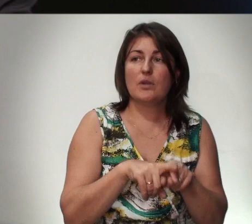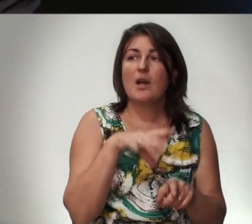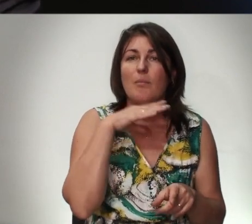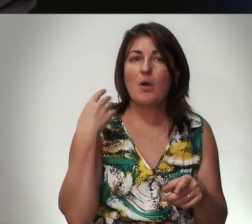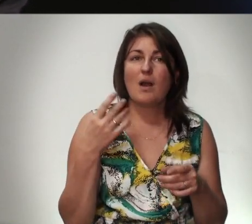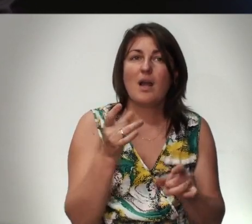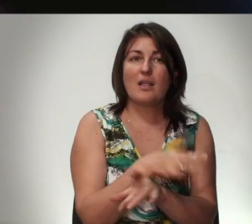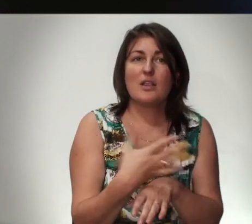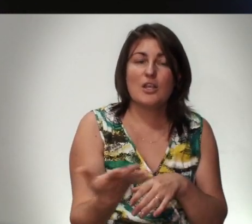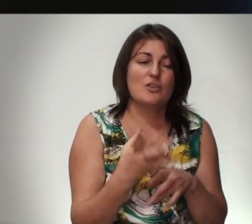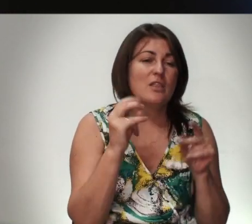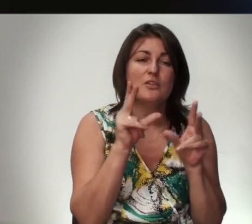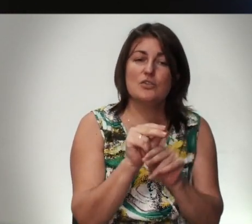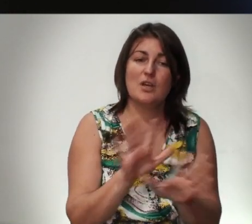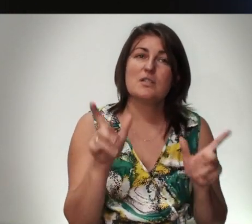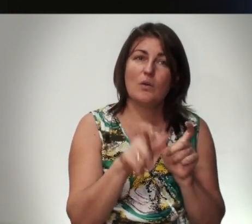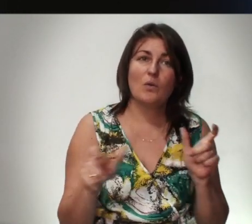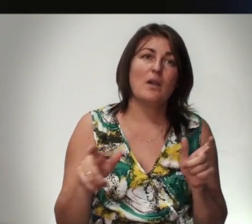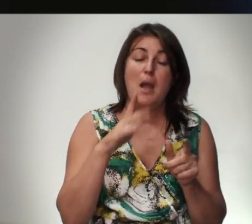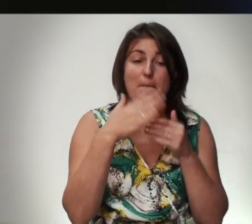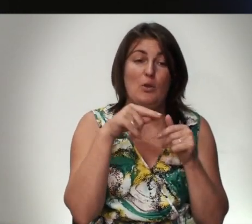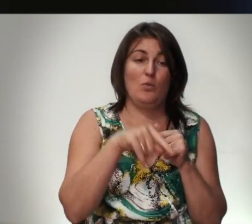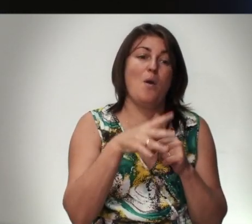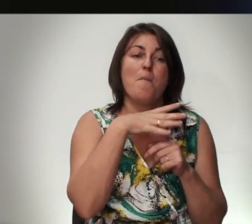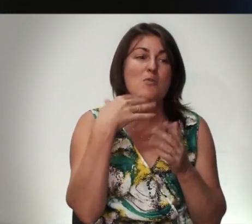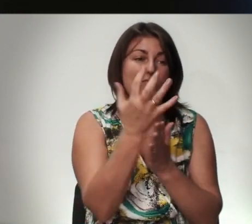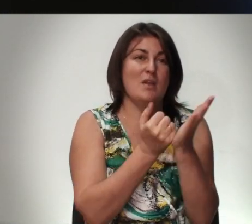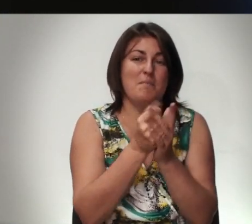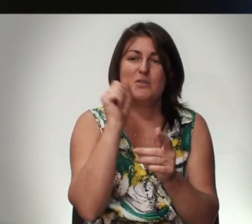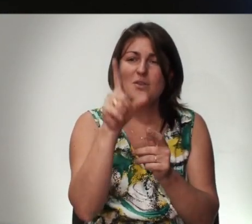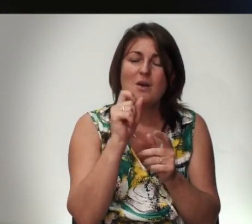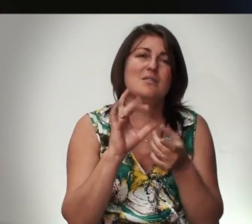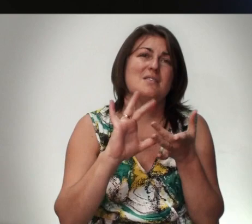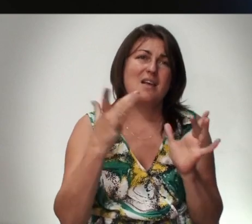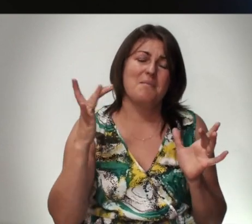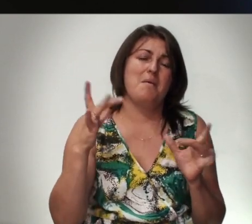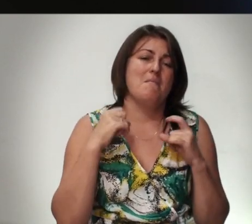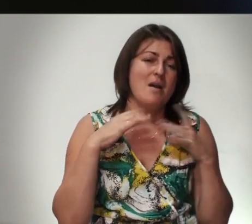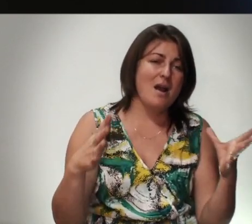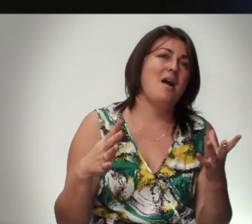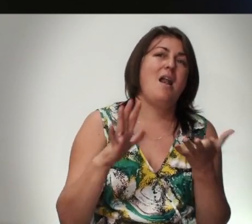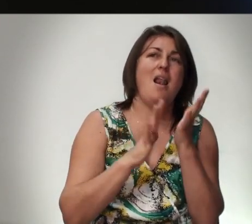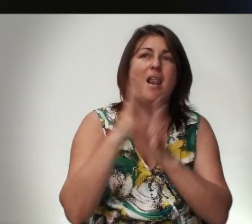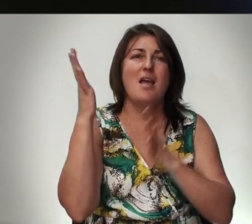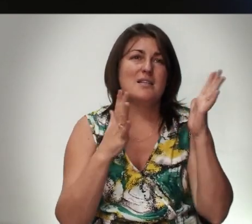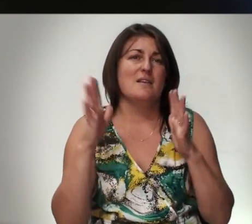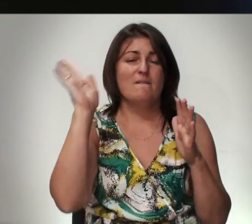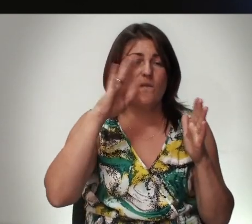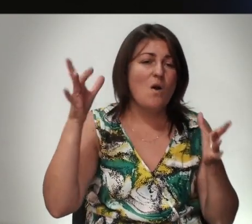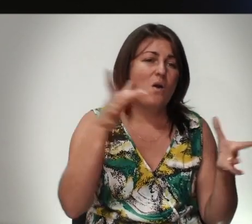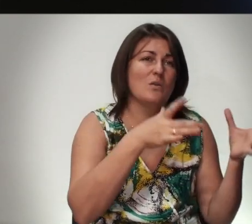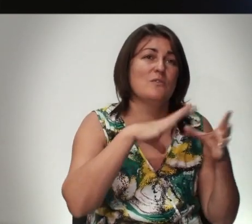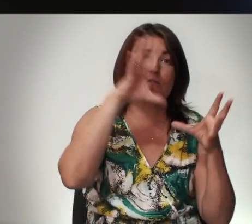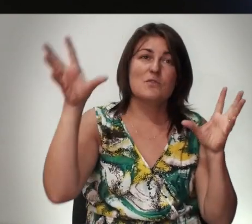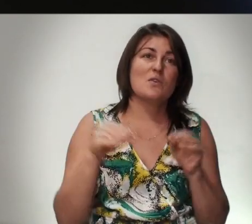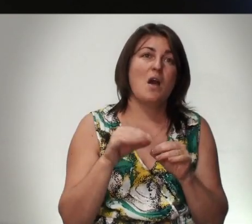Нищих Несчастных Людей При Том Большом Ресурсе Золото Серебра Богатство Леса Воды Все